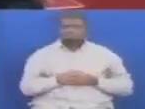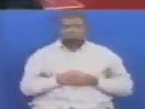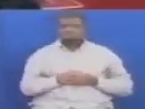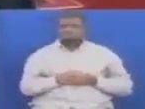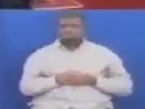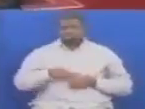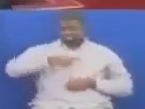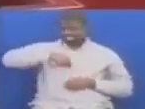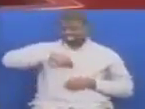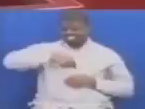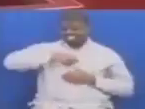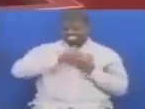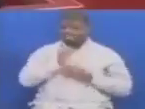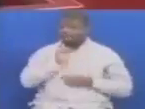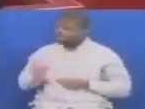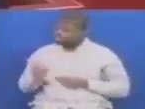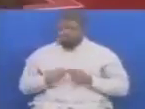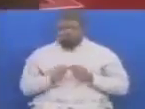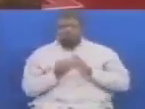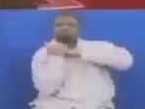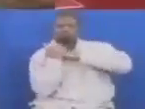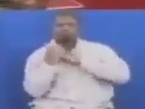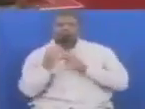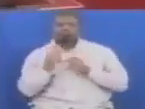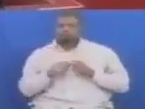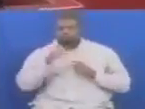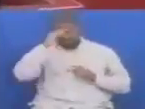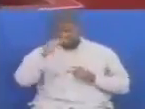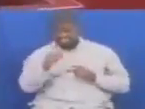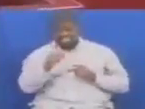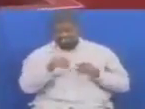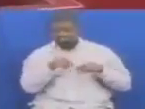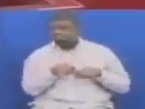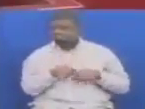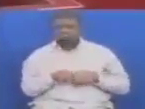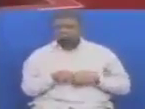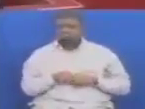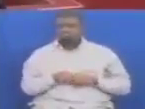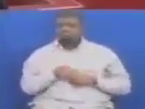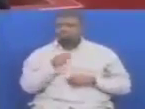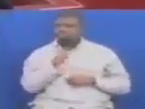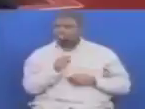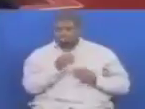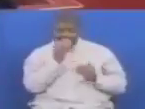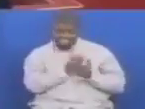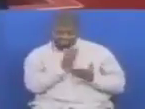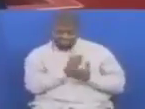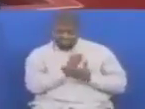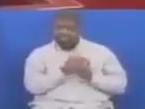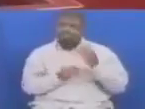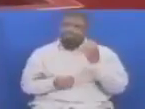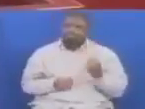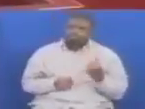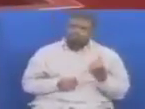Ikiwa sisi eme maagizo na wala sinjukumu la majeshi ya vwembo vya dola Bali ikithibitika kama moja